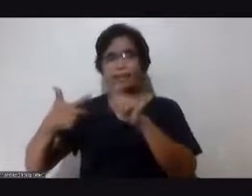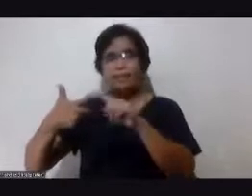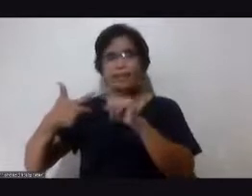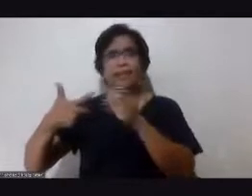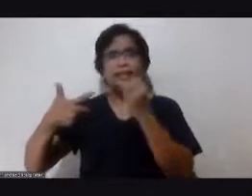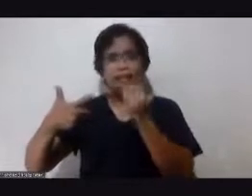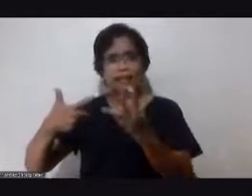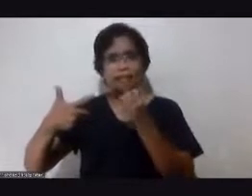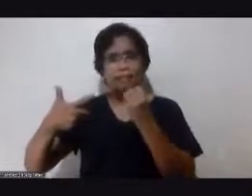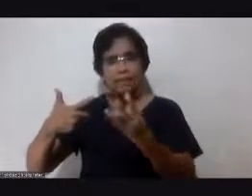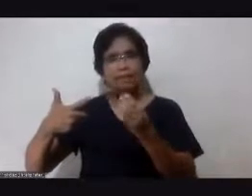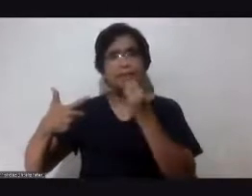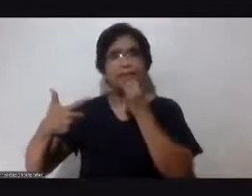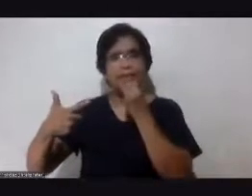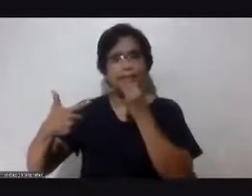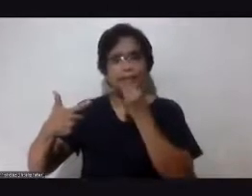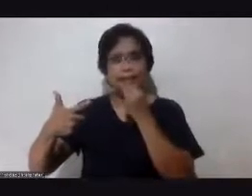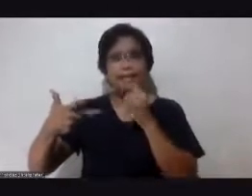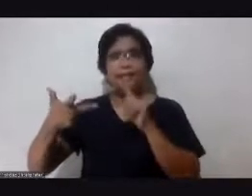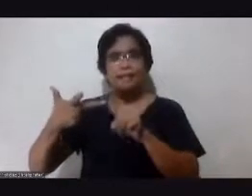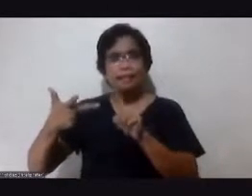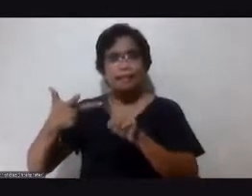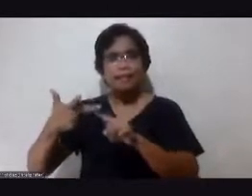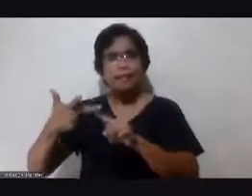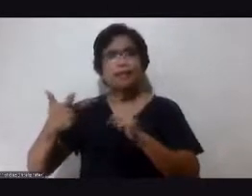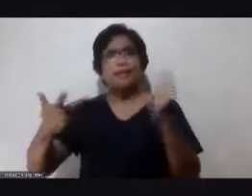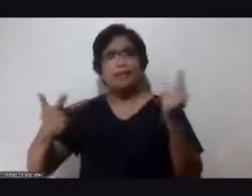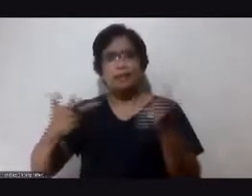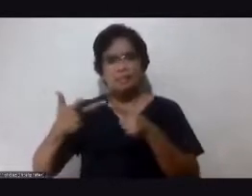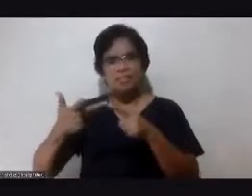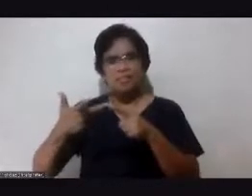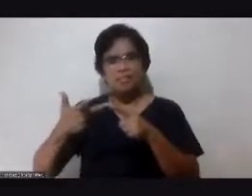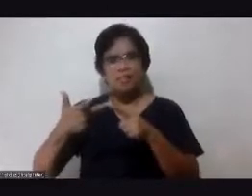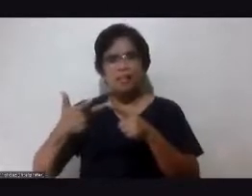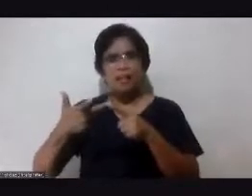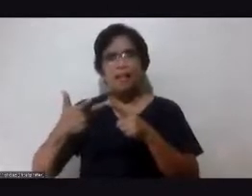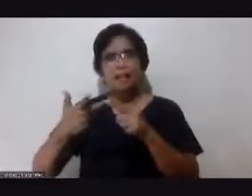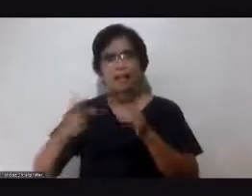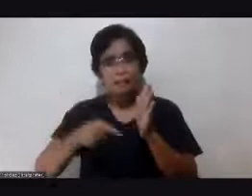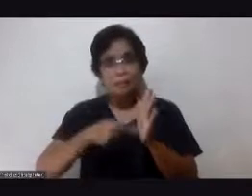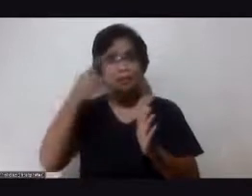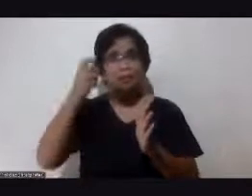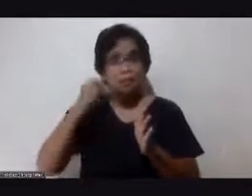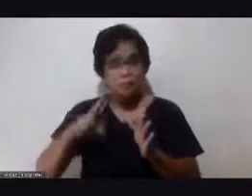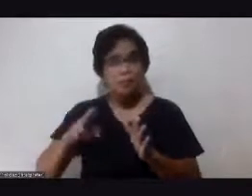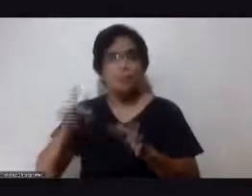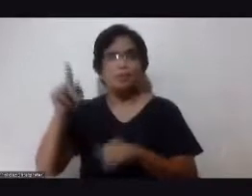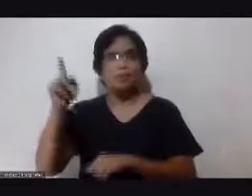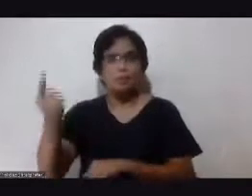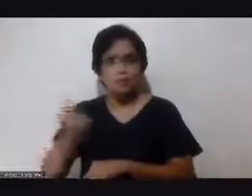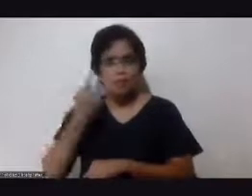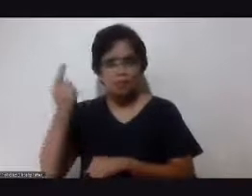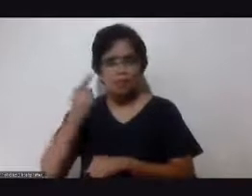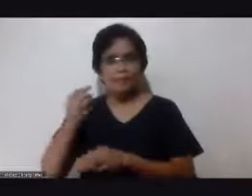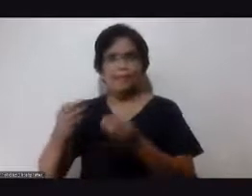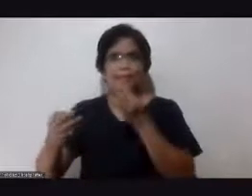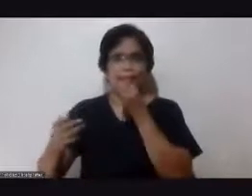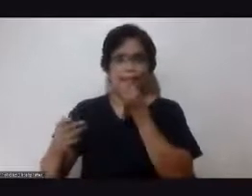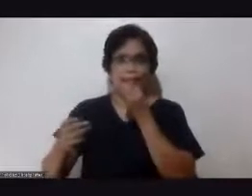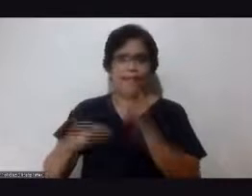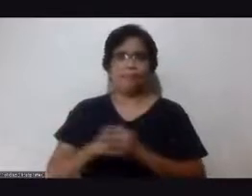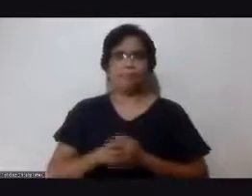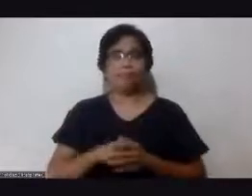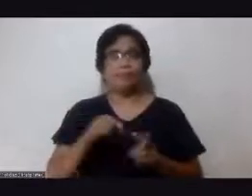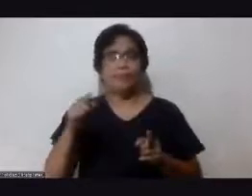ng kinakain natin at yung dalas ng kinakain natin. So yung rice ay hindi naman